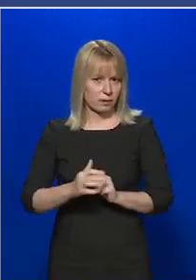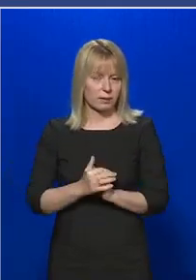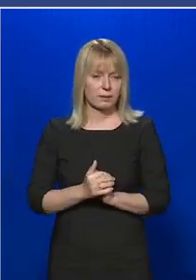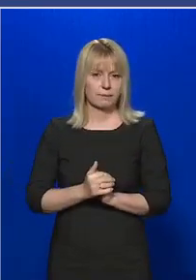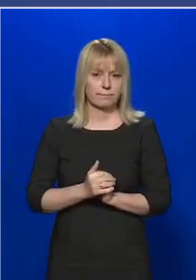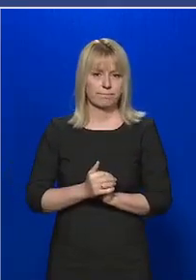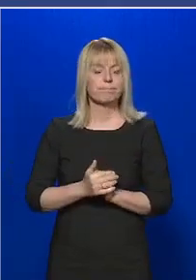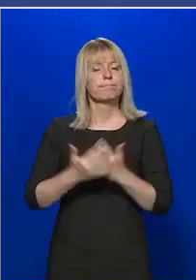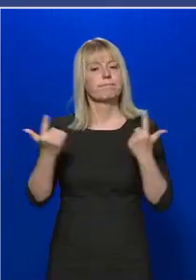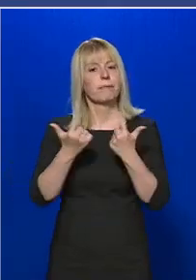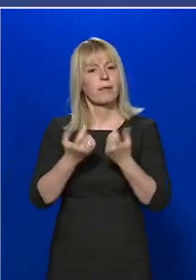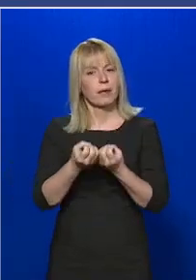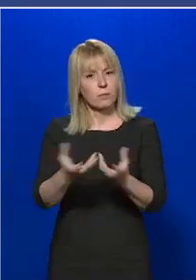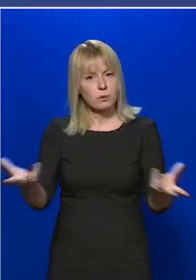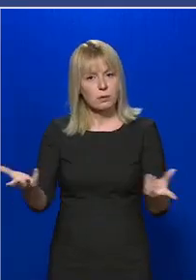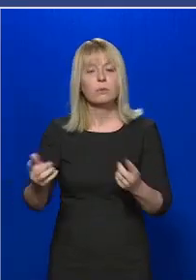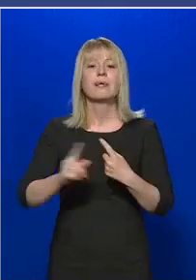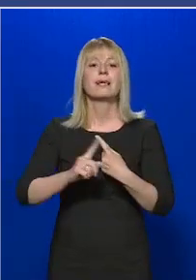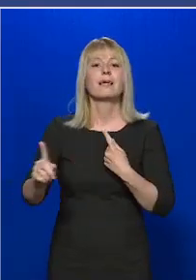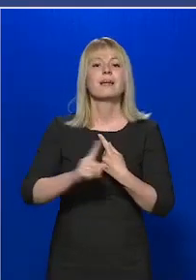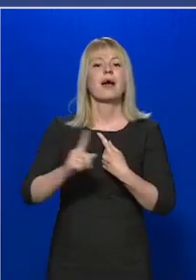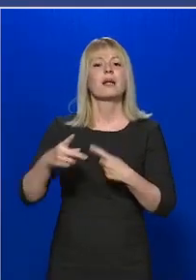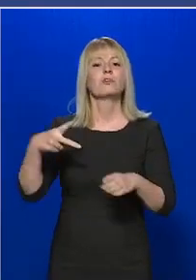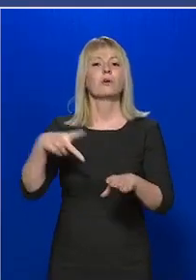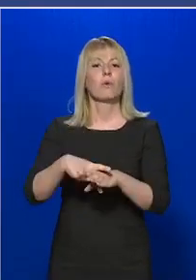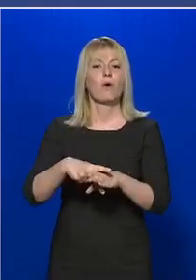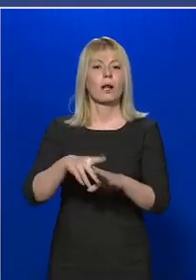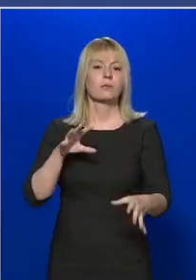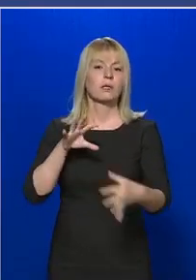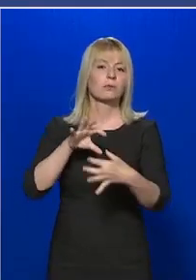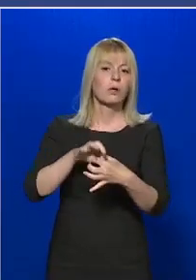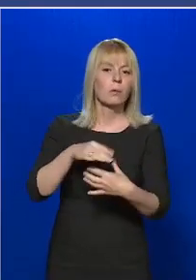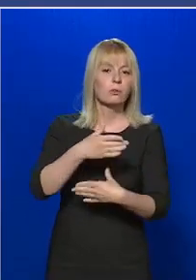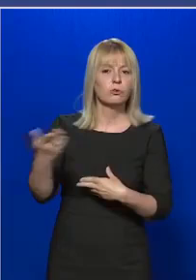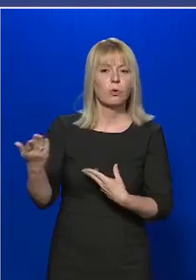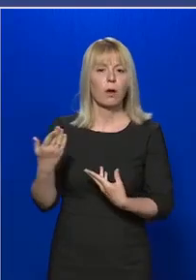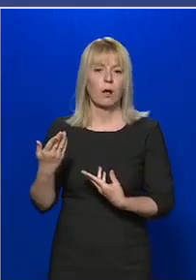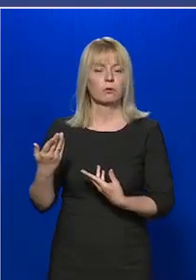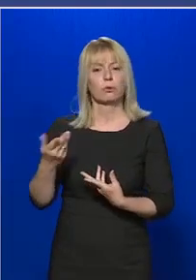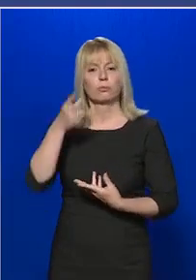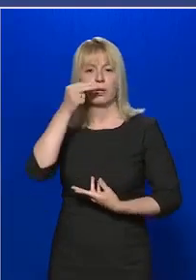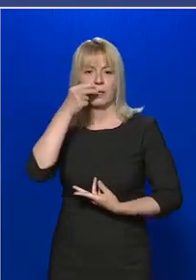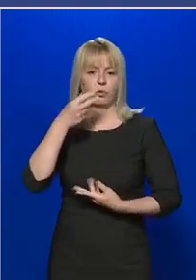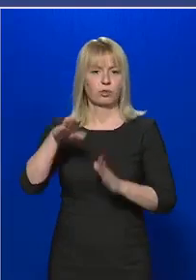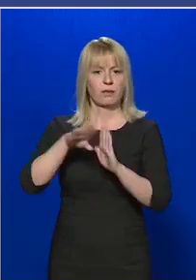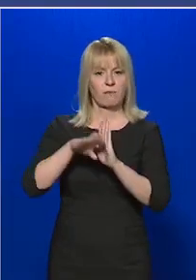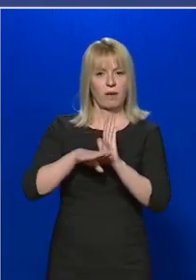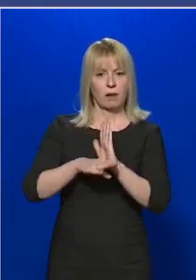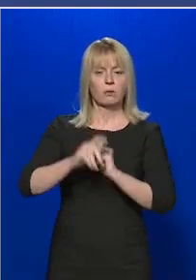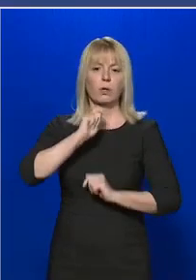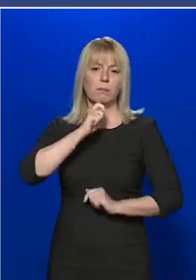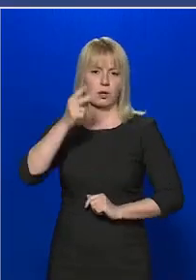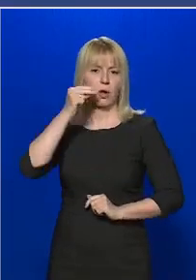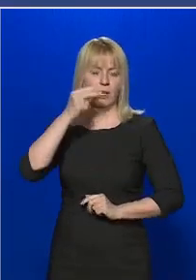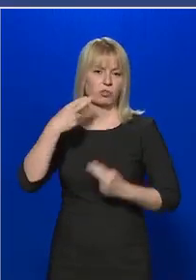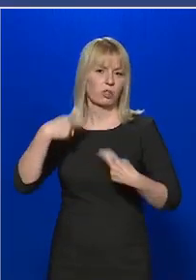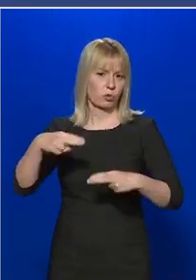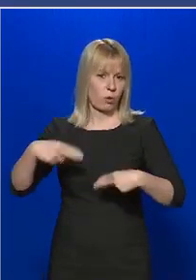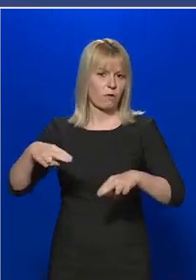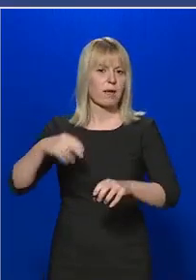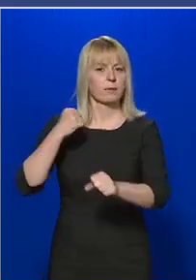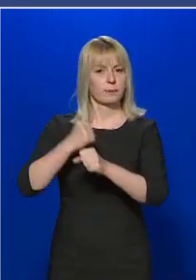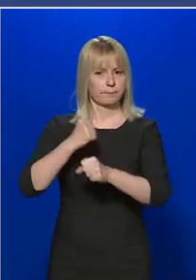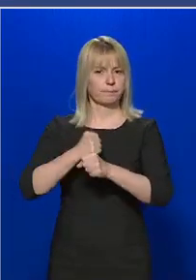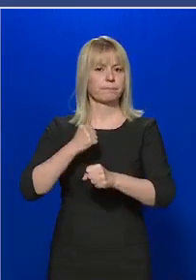Tájékoztatom önöket, hogy a kiárási korlátozással kapcsolatos rendészeti feladatokat a magyar rendőrség továbbra is végrehajtja.